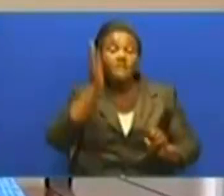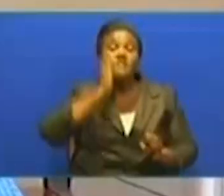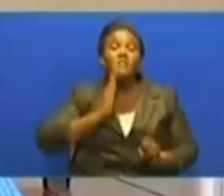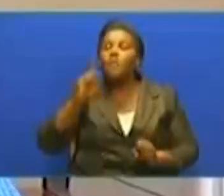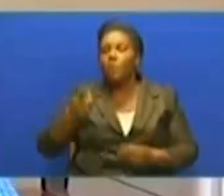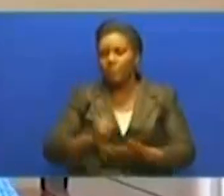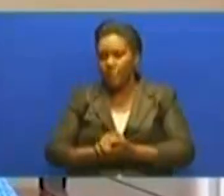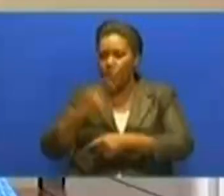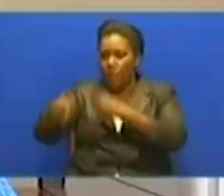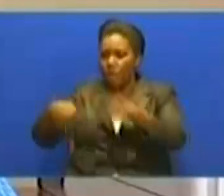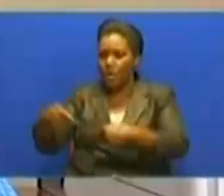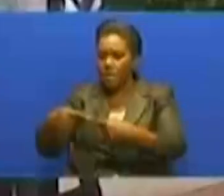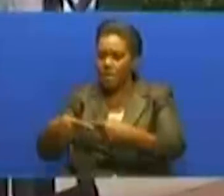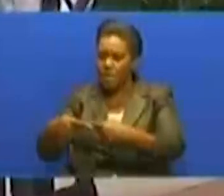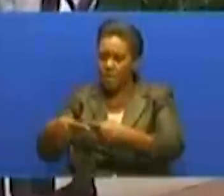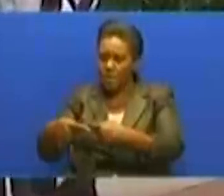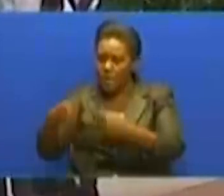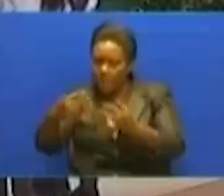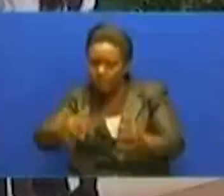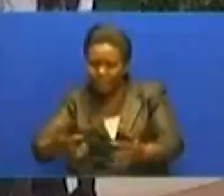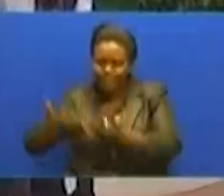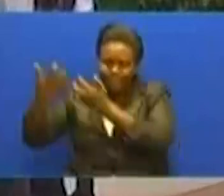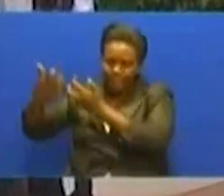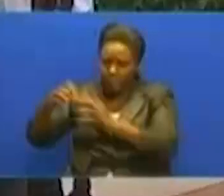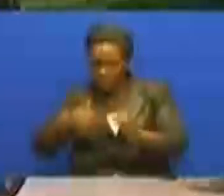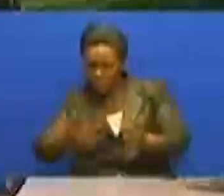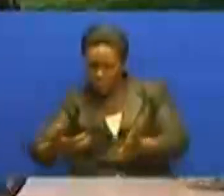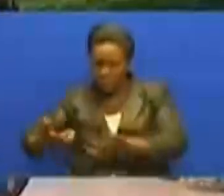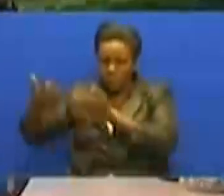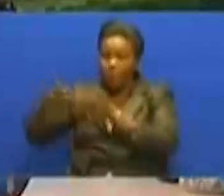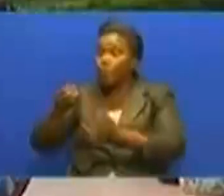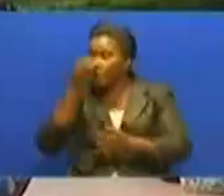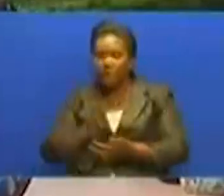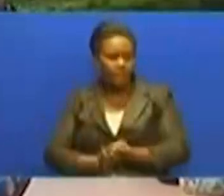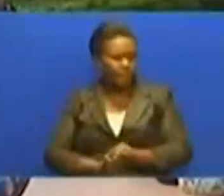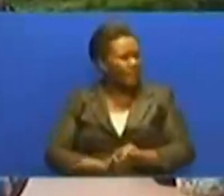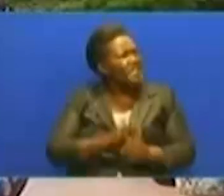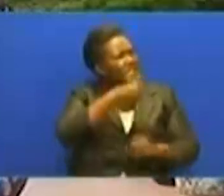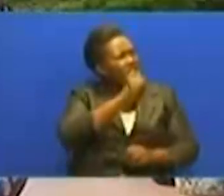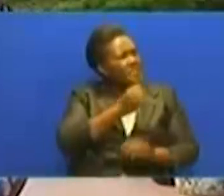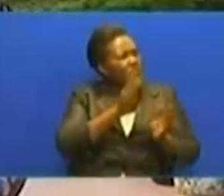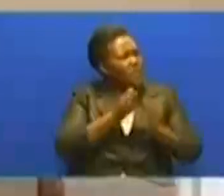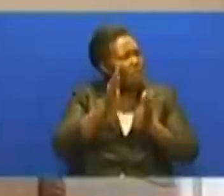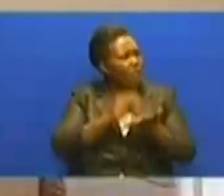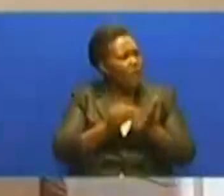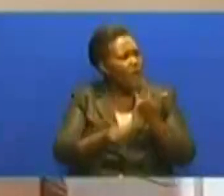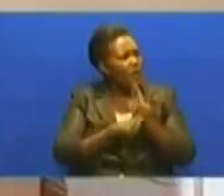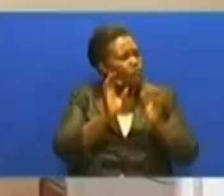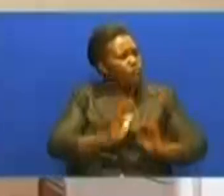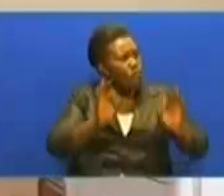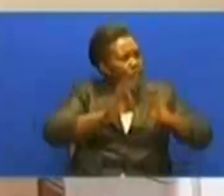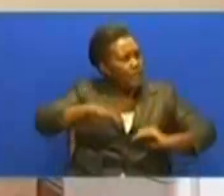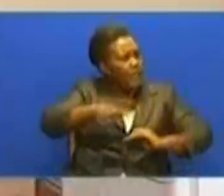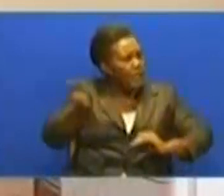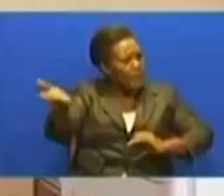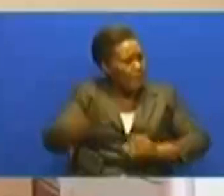wapo vijana pale wanaendelea na kuzibua mitaro. Lakini jee, jiju limepangwa gani ya kubolesha bustani hii ya nyelele